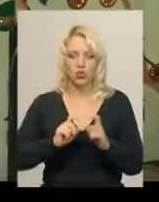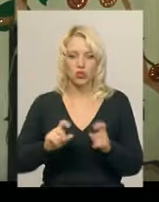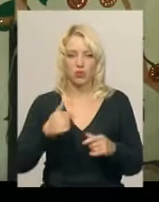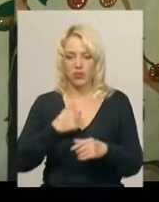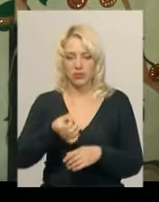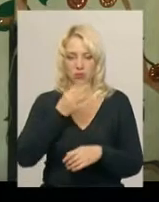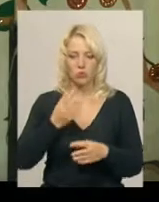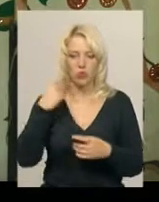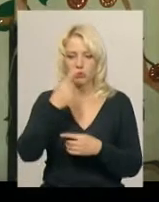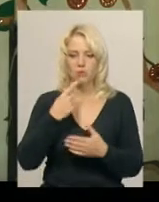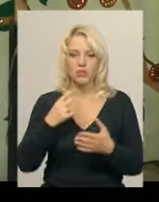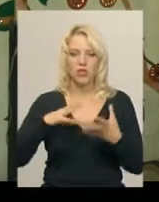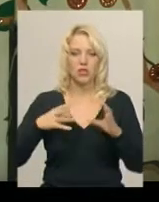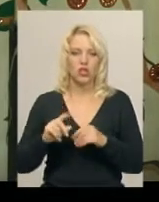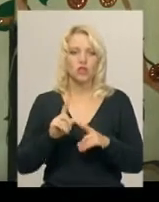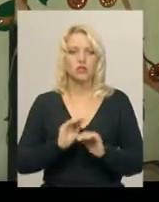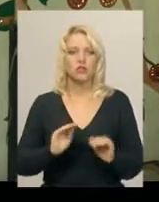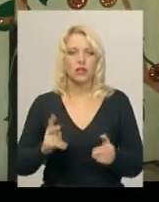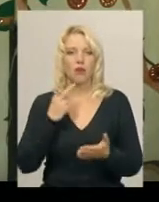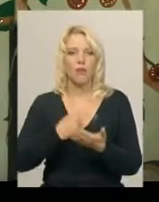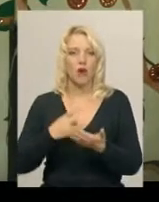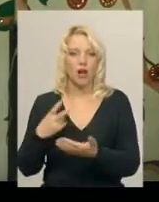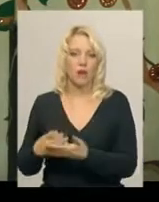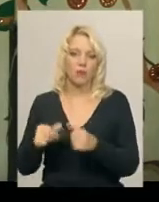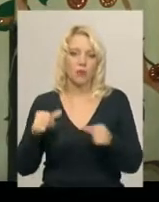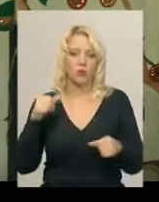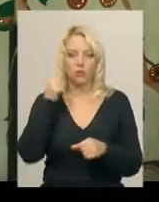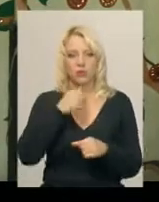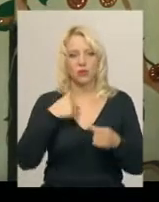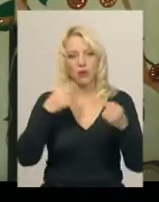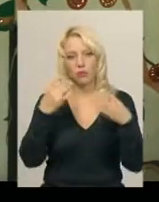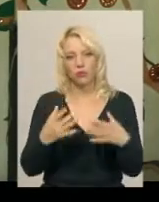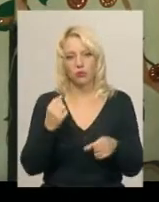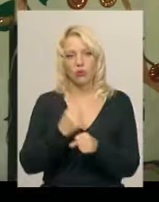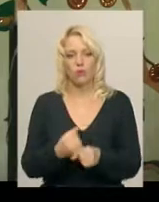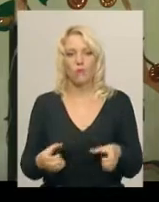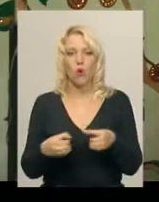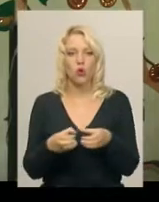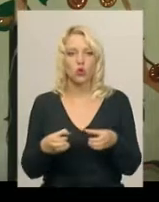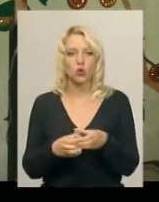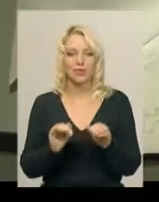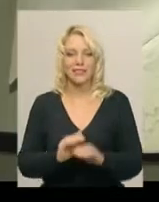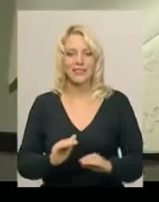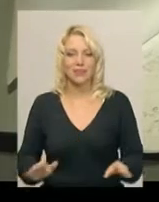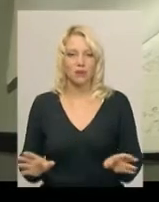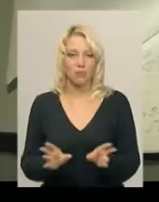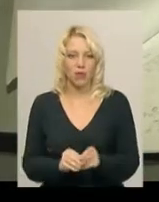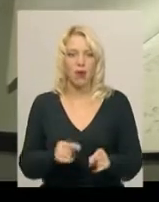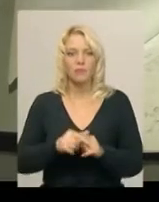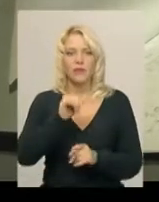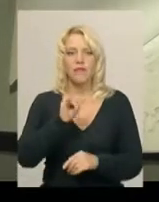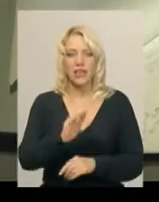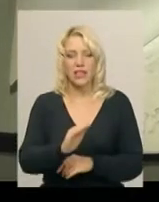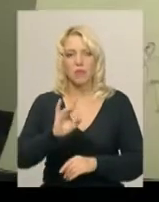результат, той, що діти показували. Ось минулого року ми просто робили, я просто робив гурток з дітьми. Вадим Поцігун